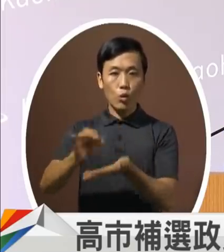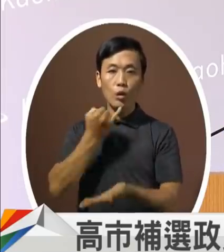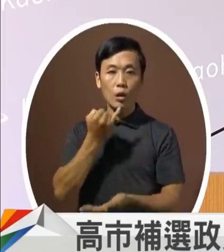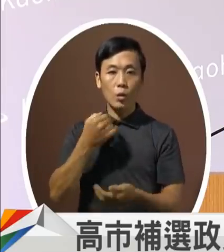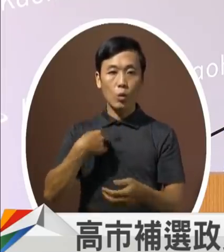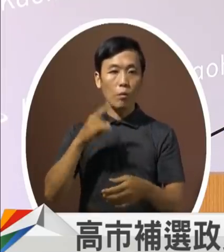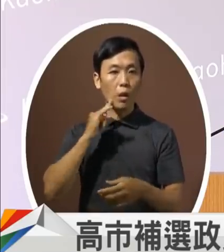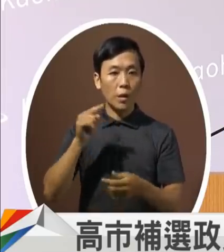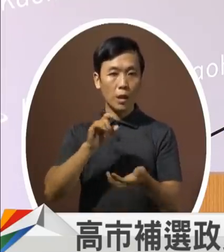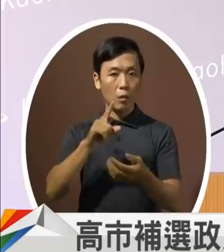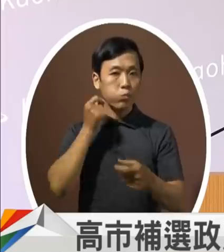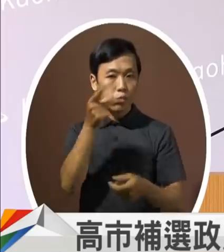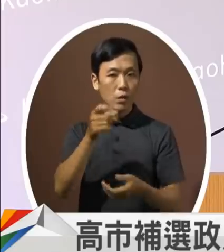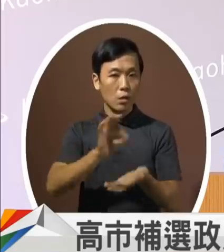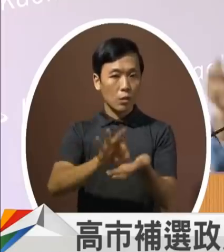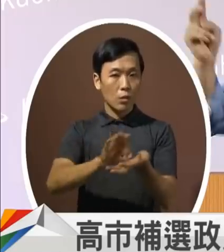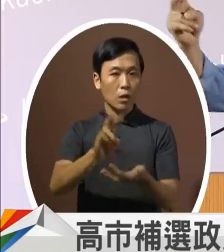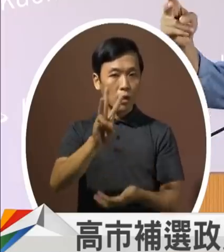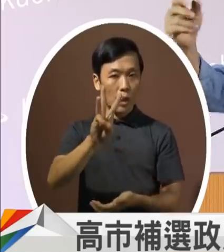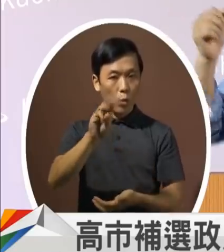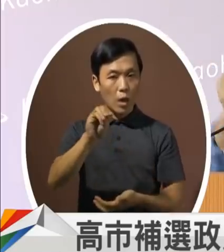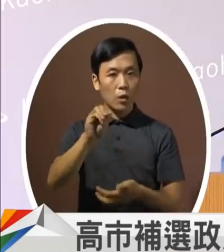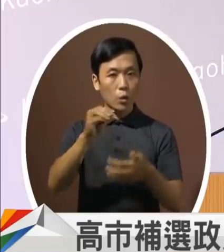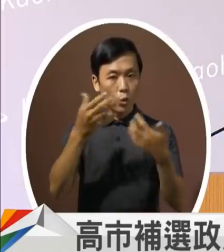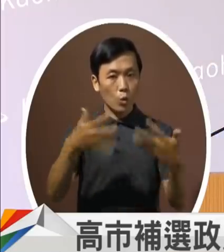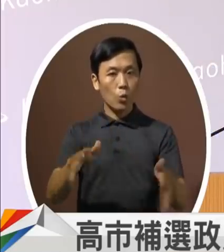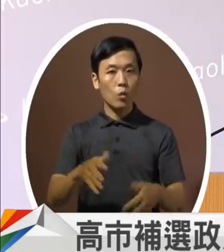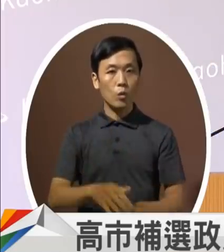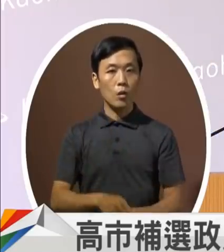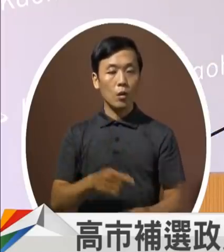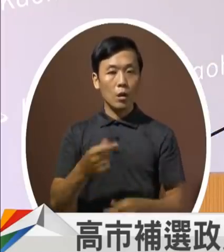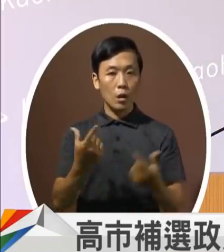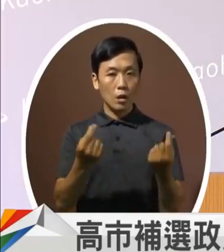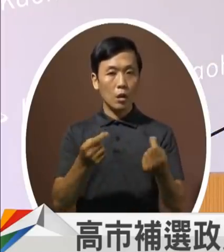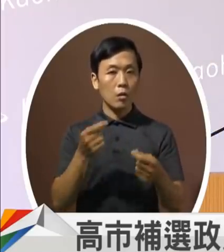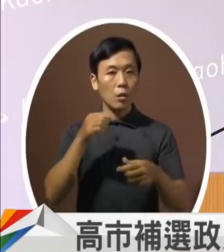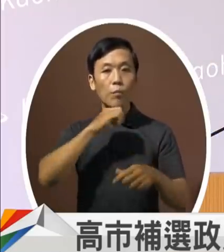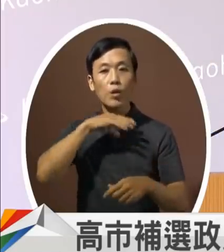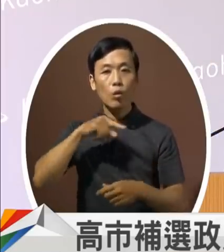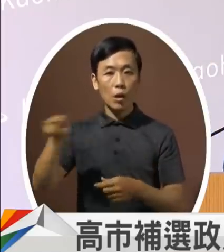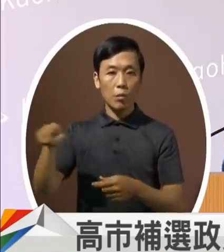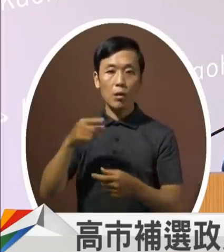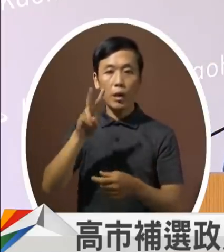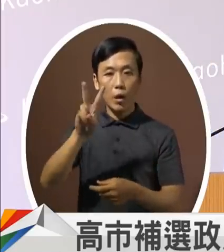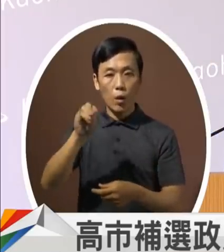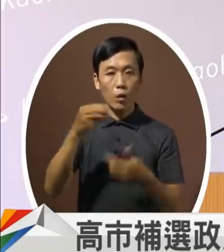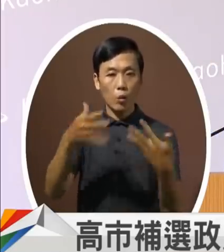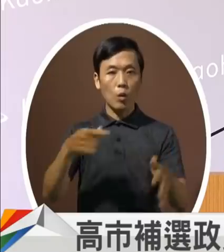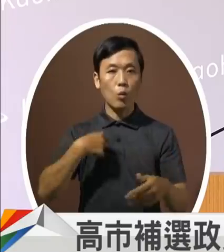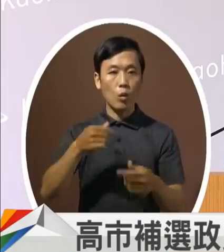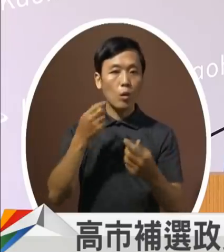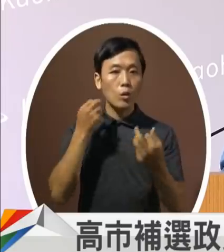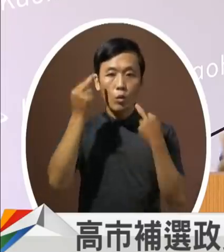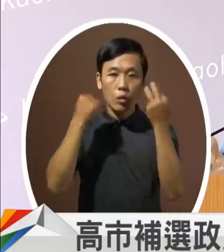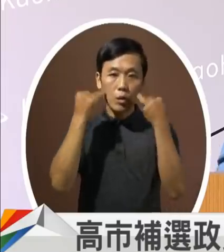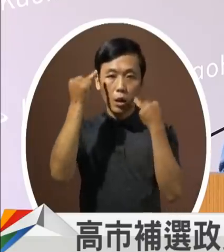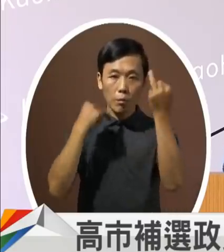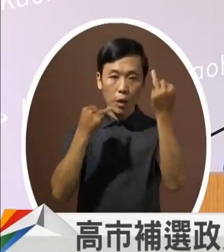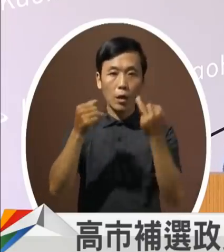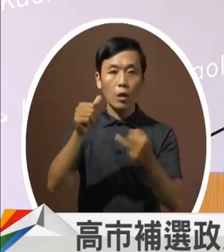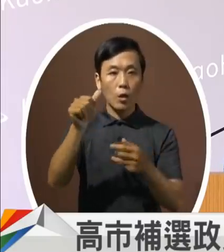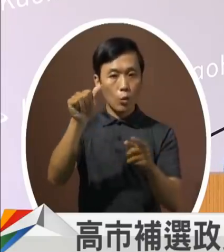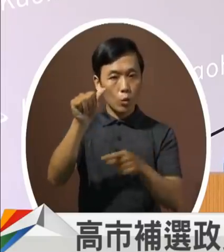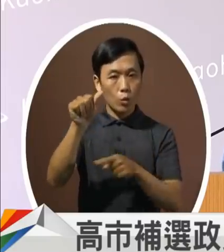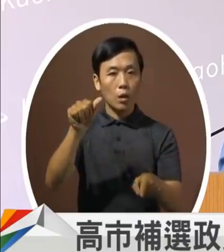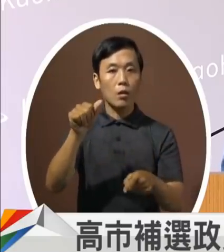我想三万几块以前在屏東也是我们田主教的两万多块我们有五个兄弟姐妹我们虽然是小